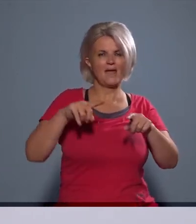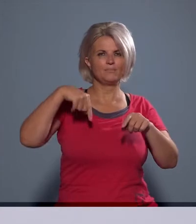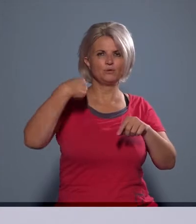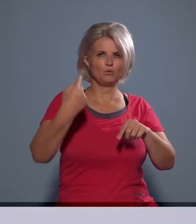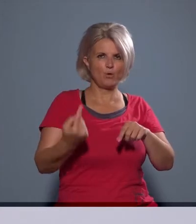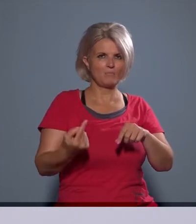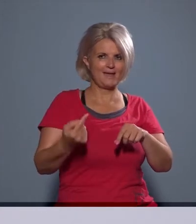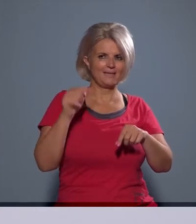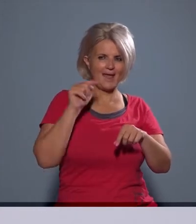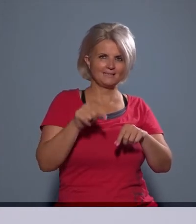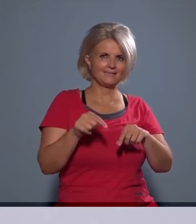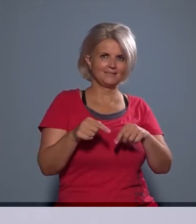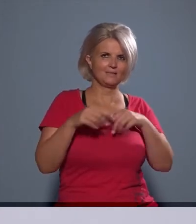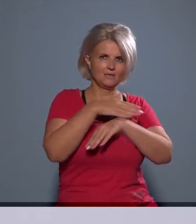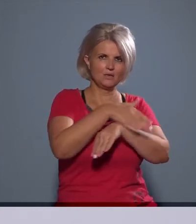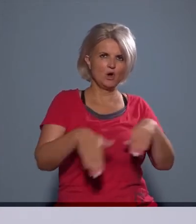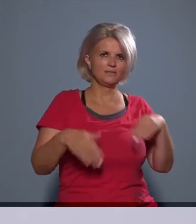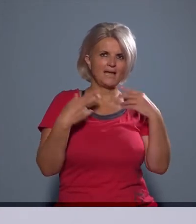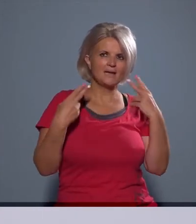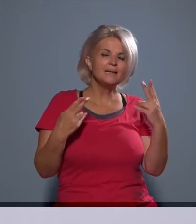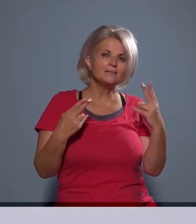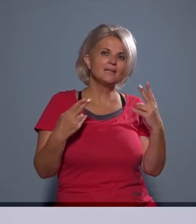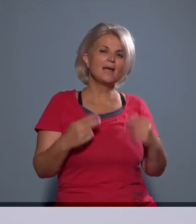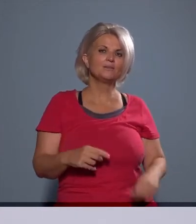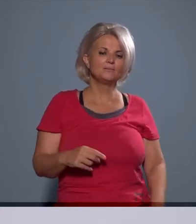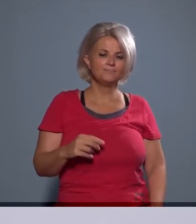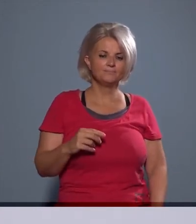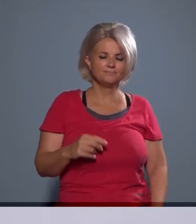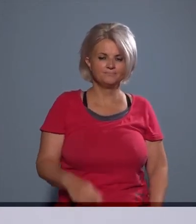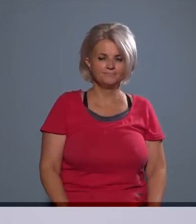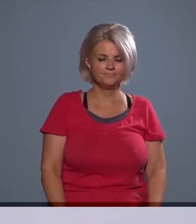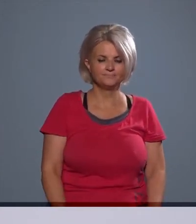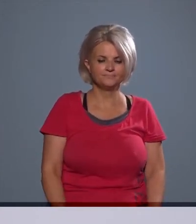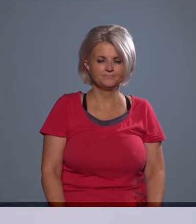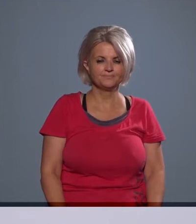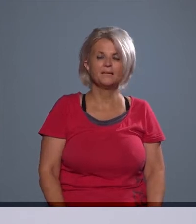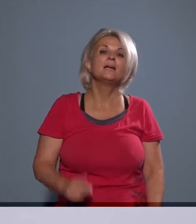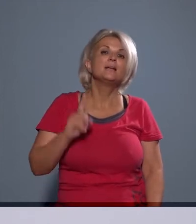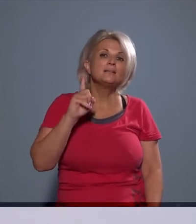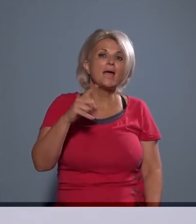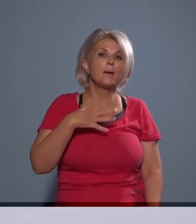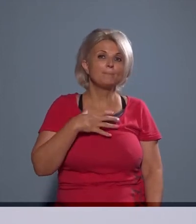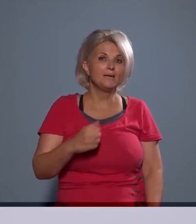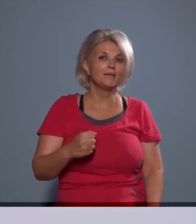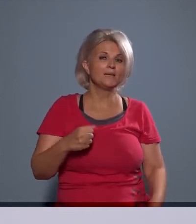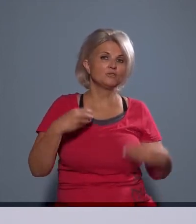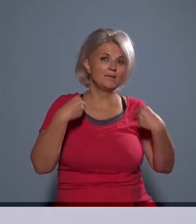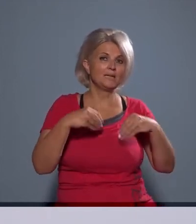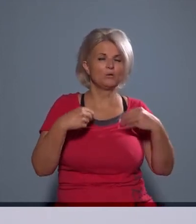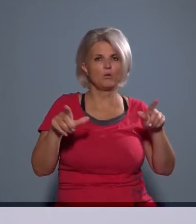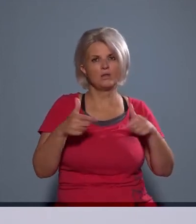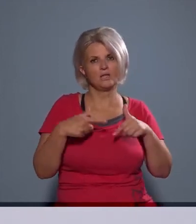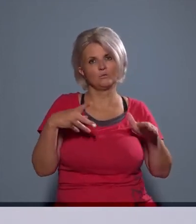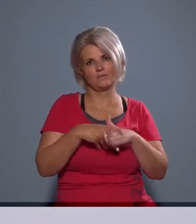ugyan nem lépi túl ezt az adott határértéket, de mégis indokolotlanul zavarhat